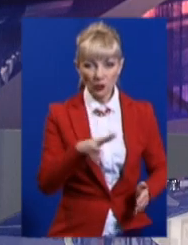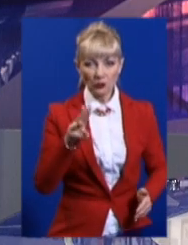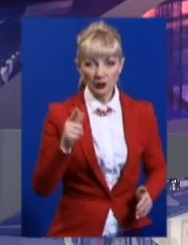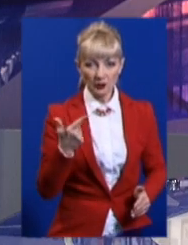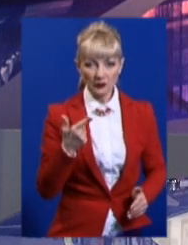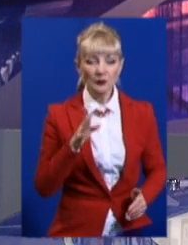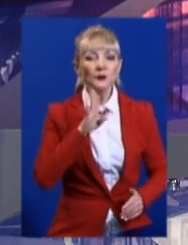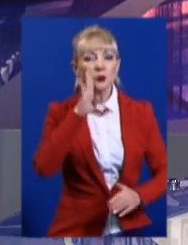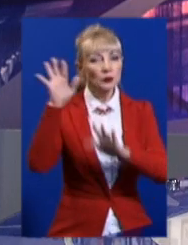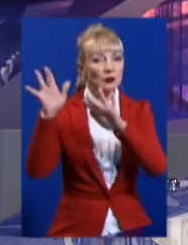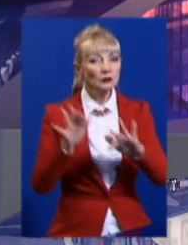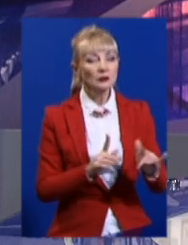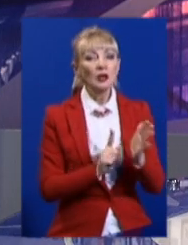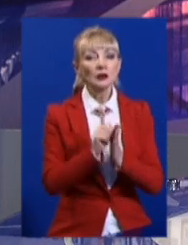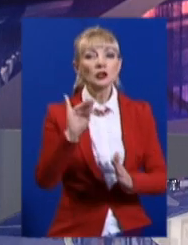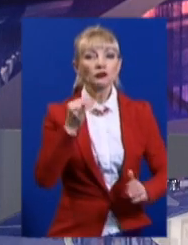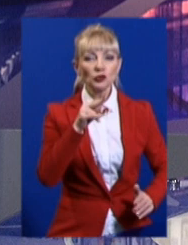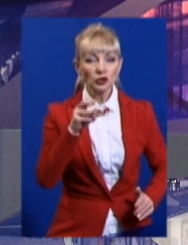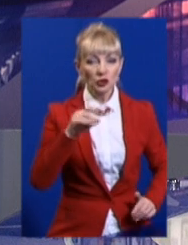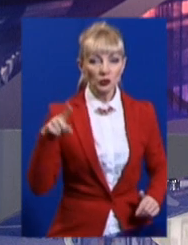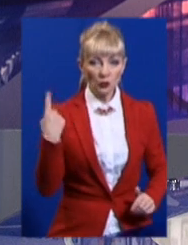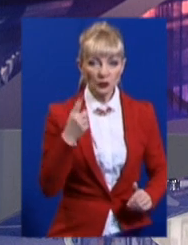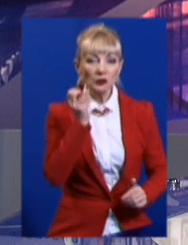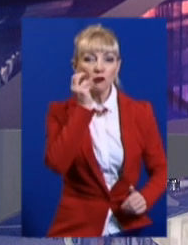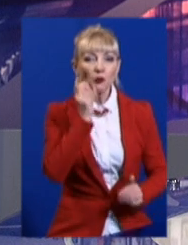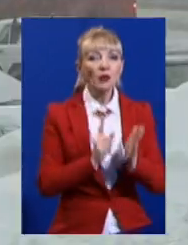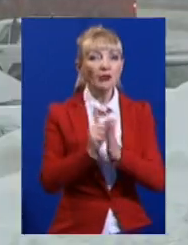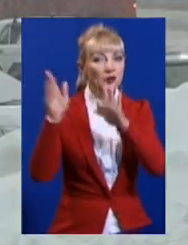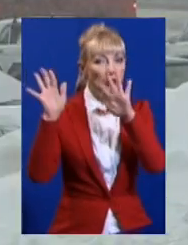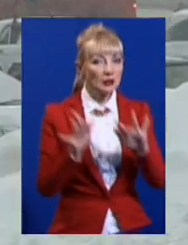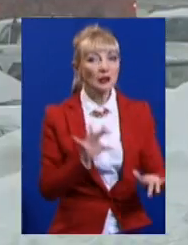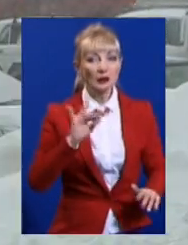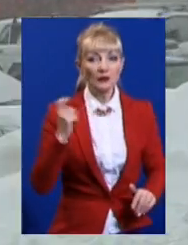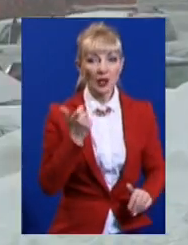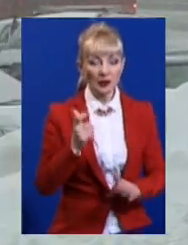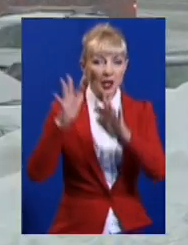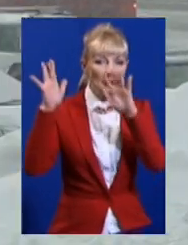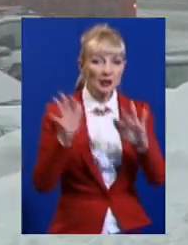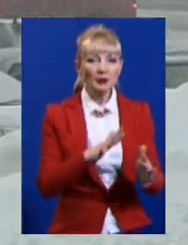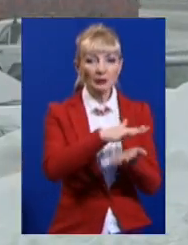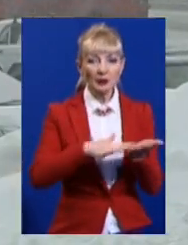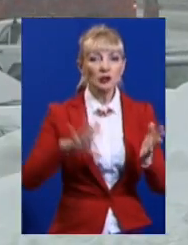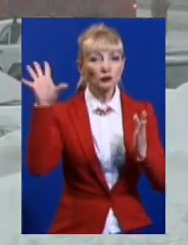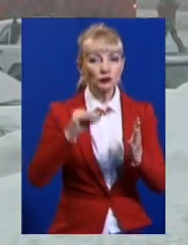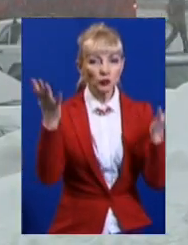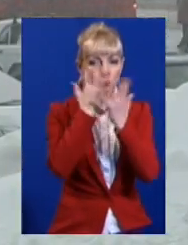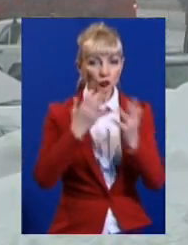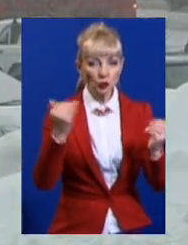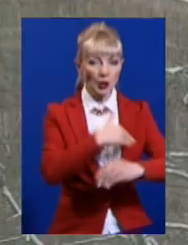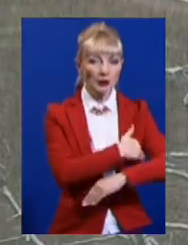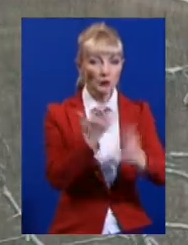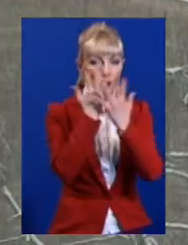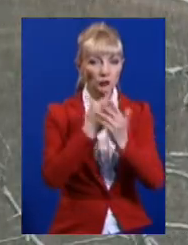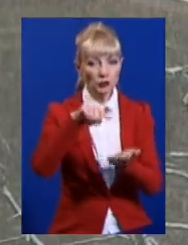Зранку сніжити почало у південній частині області, по обіді сніг пішов і у Харкові. Снігопад триватиме усю ніч, температура